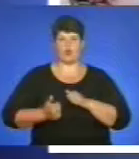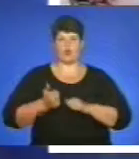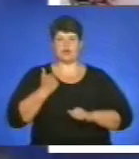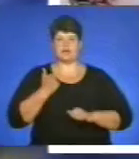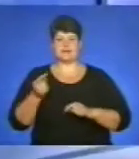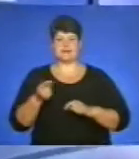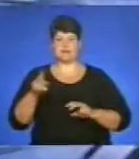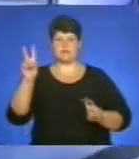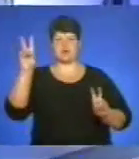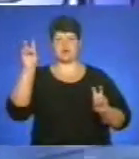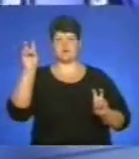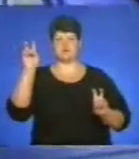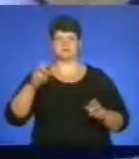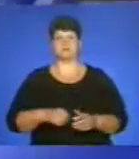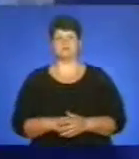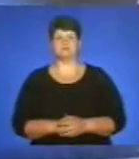Тернопілля.